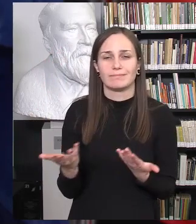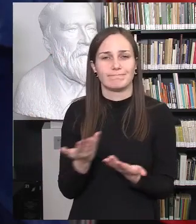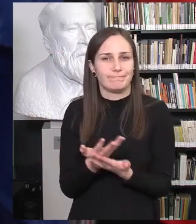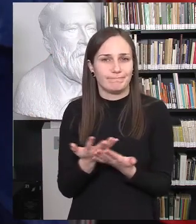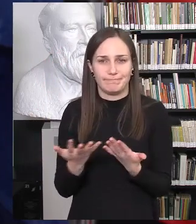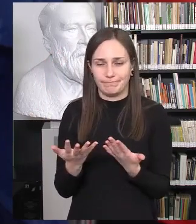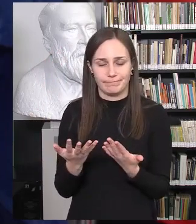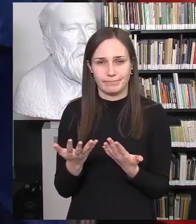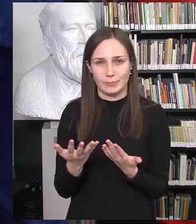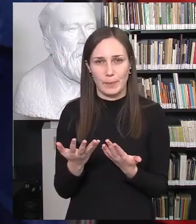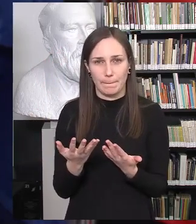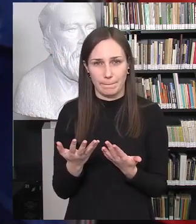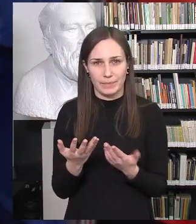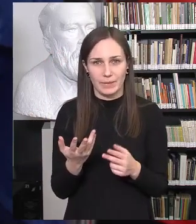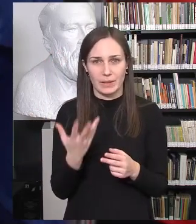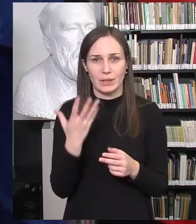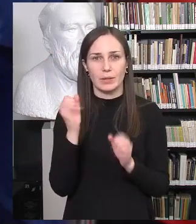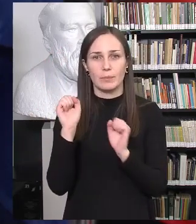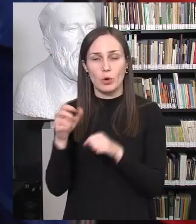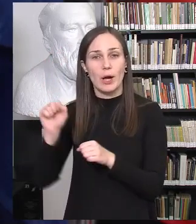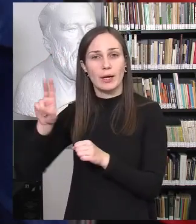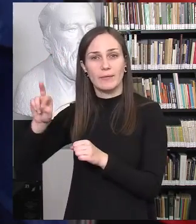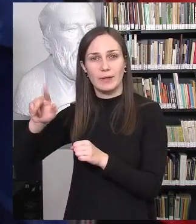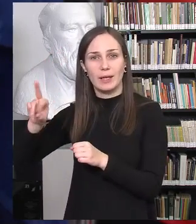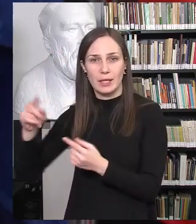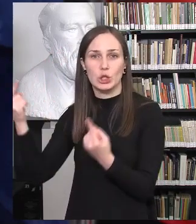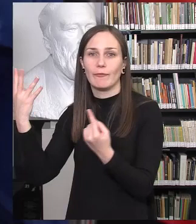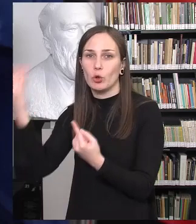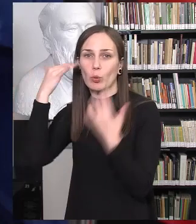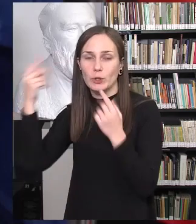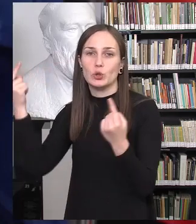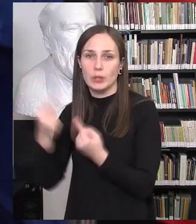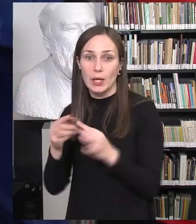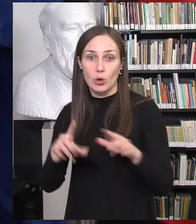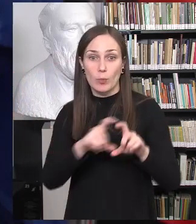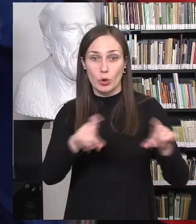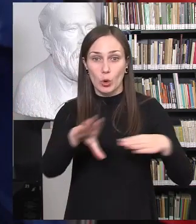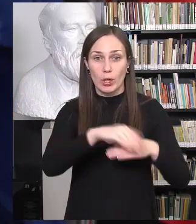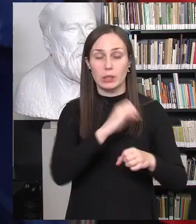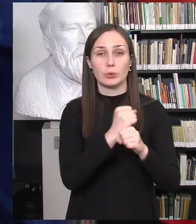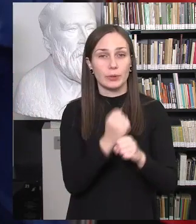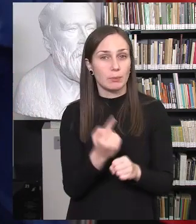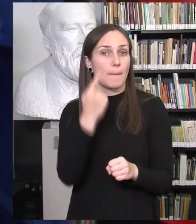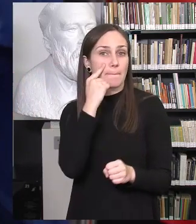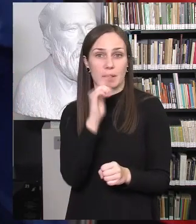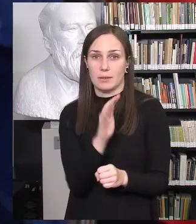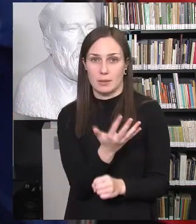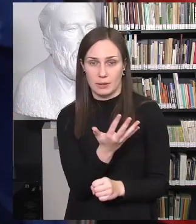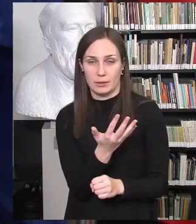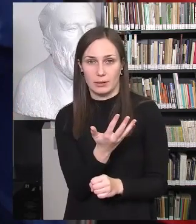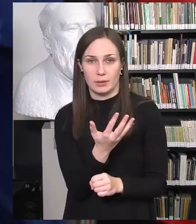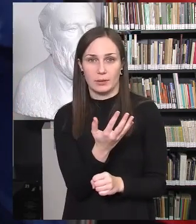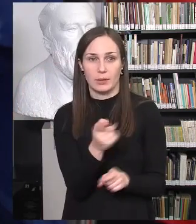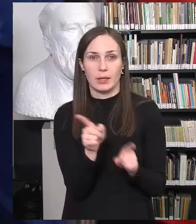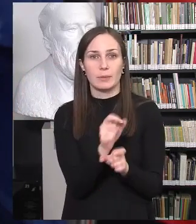turbūt čia tik taip antrinti teks akviliai, kad dirbant su mokyklom irgi pastebėjau, kad, na, mes